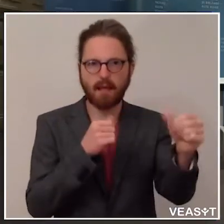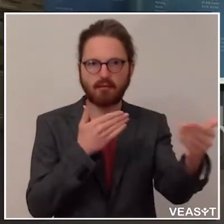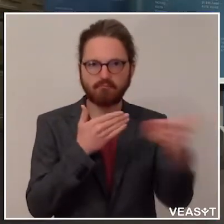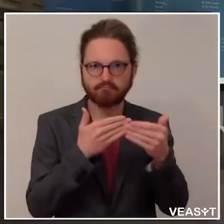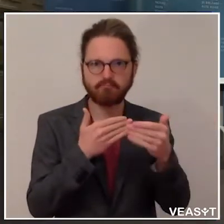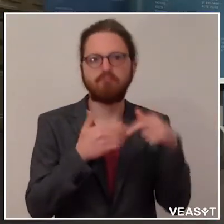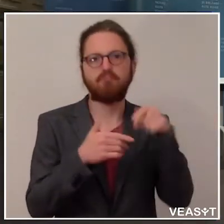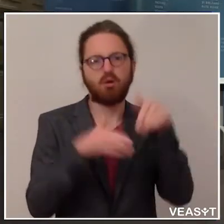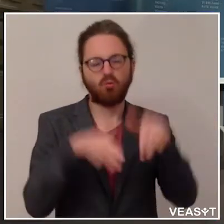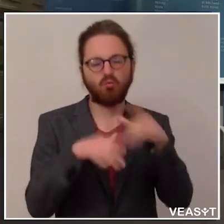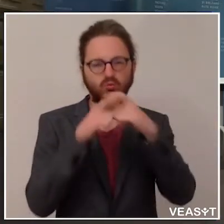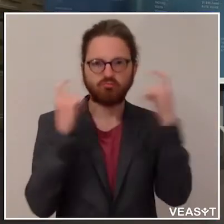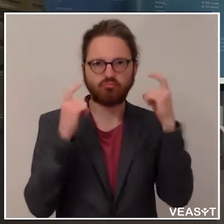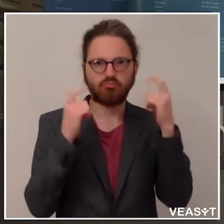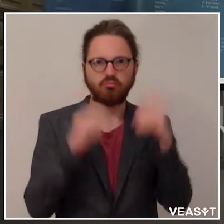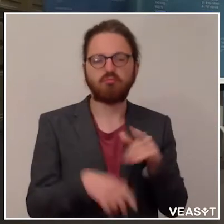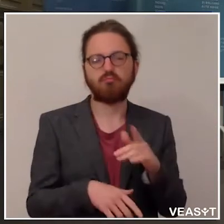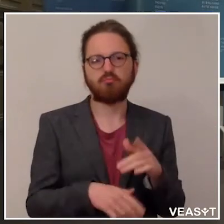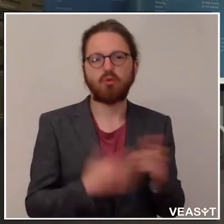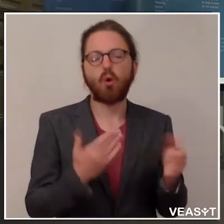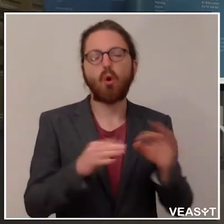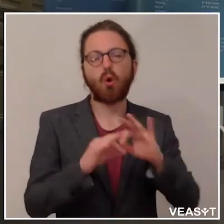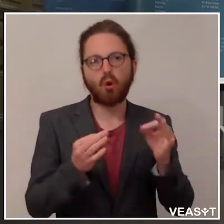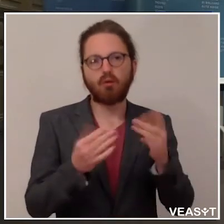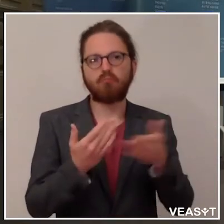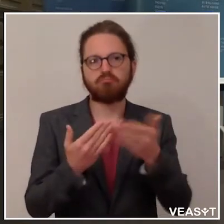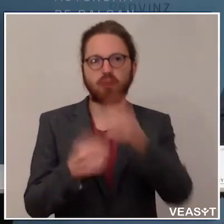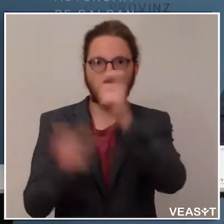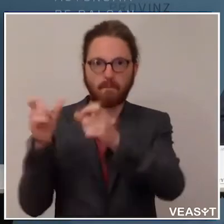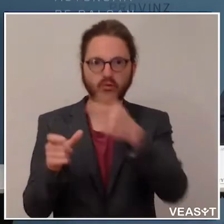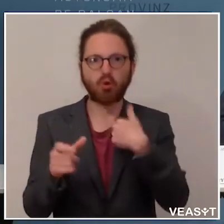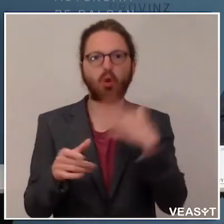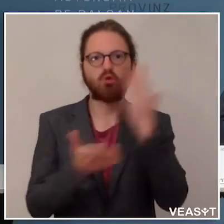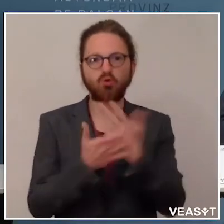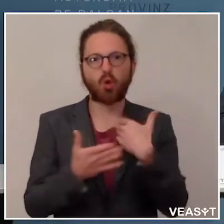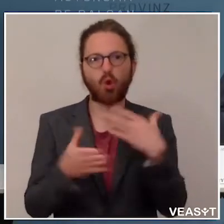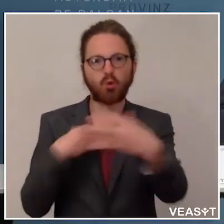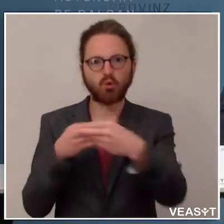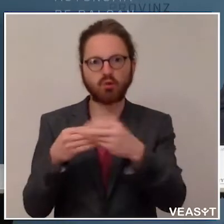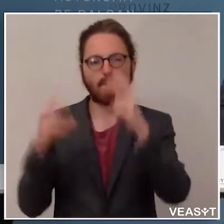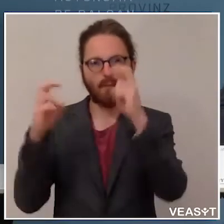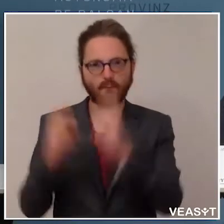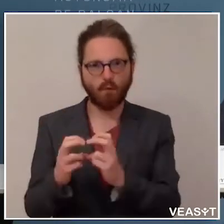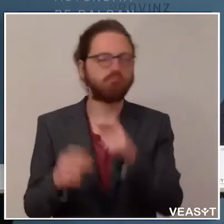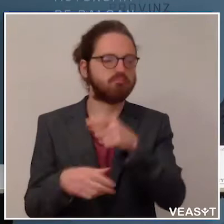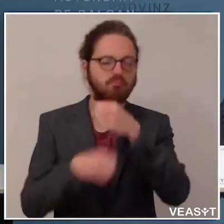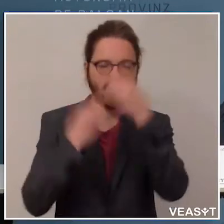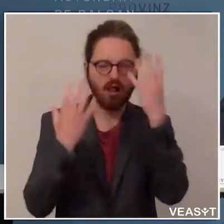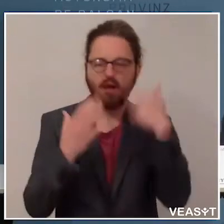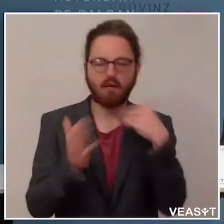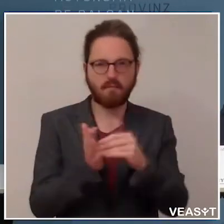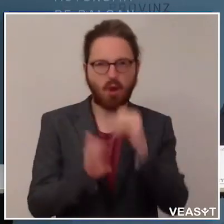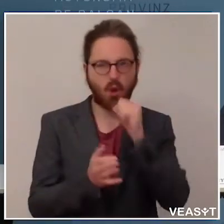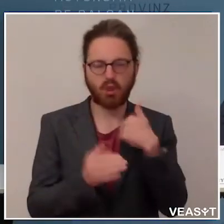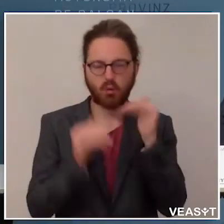man Mund und Nase bedecken. Es sei denn, es handelt sich um Personen, mit denen man bereits zusammen in derselben Wohnung wohnt. Das ist klar, da muss man sich ja nicht